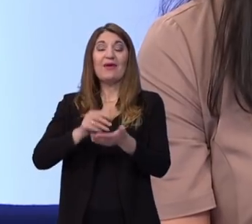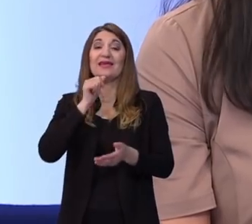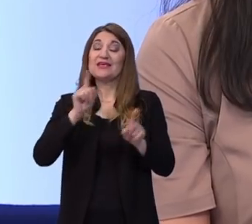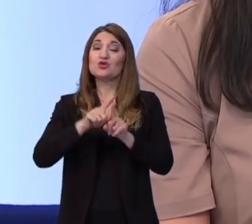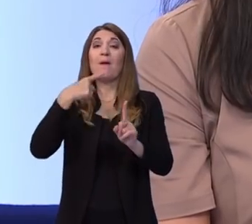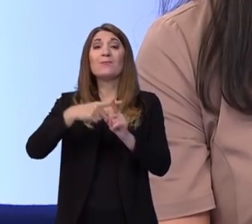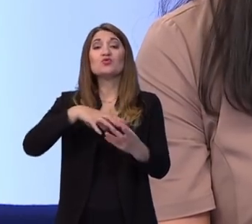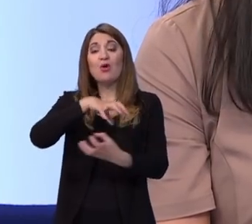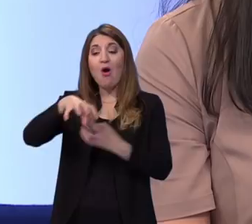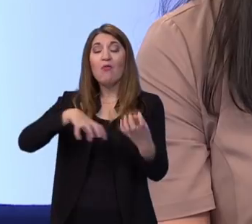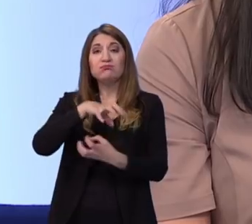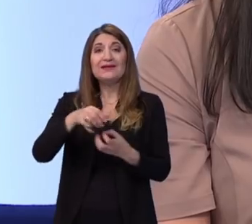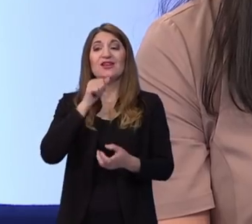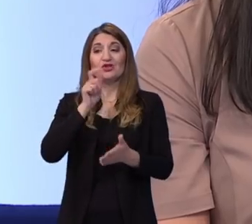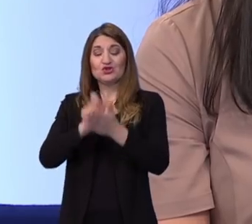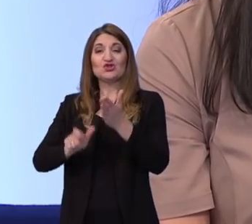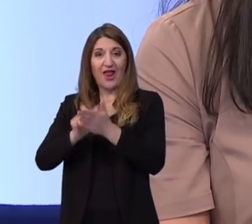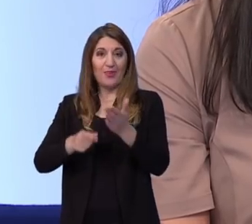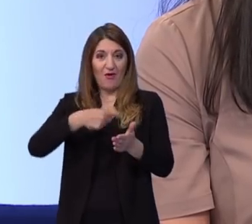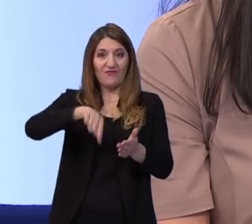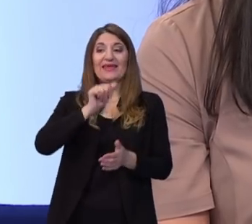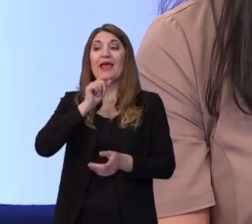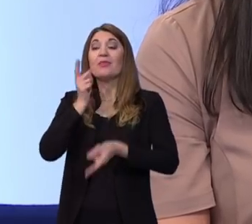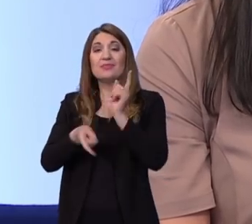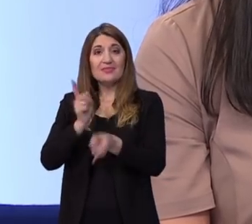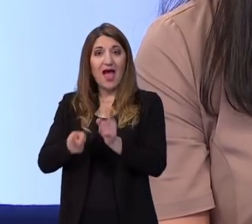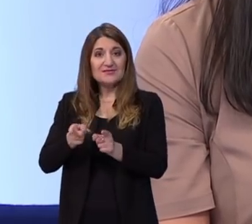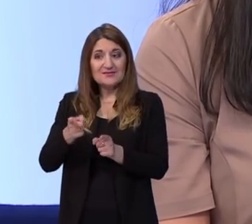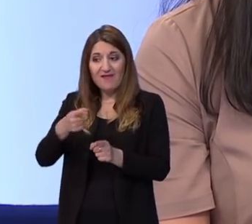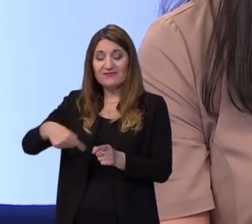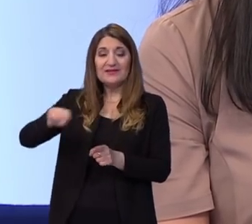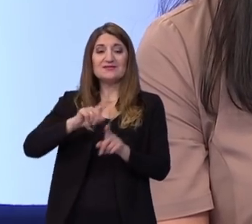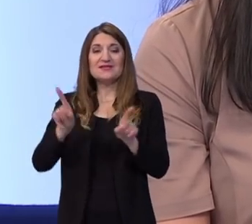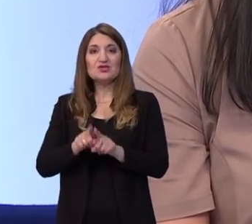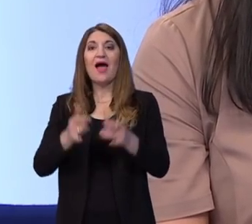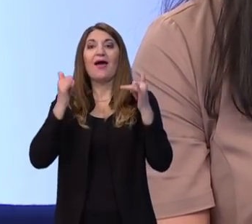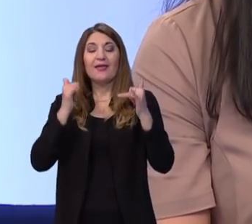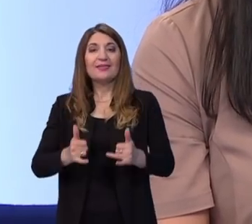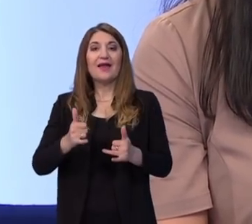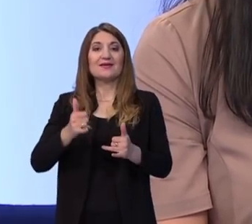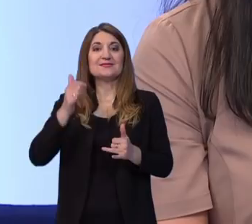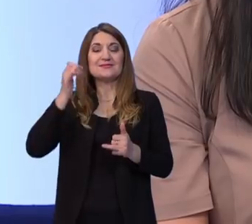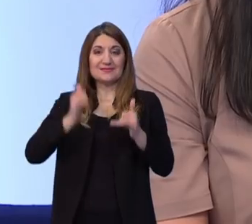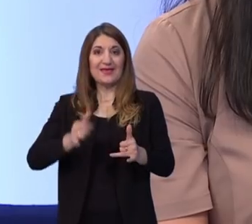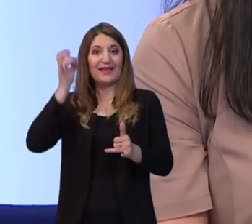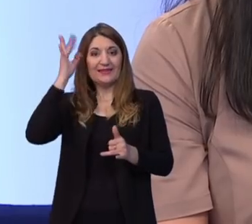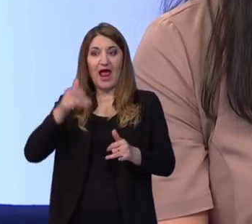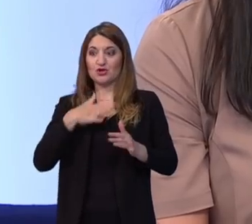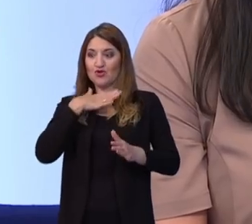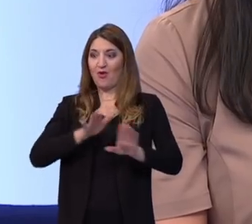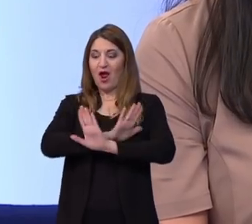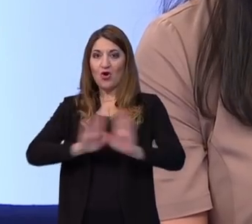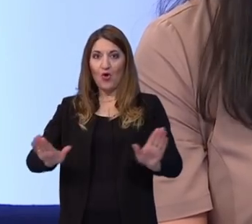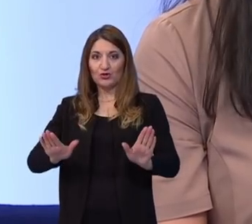obiteljima i užim i širim članovima i nastavnicima, koji, dakle, s današnjim danom završetka nastavne godine, možemo